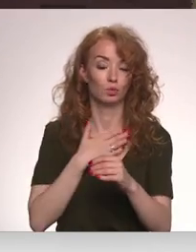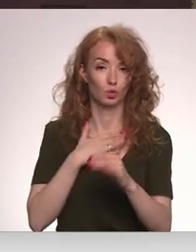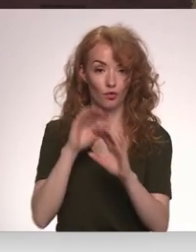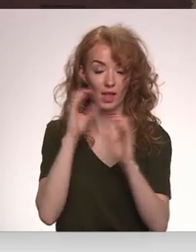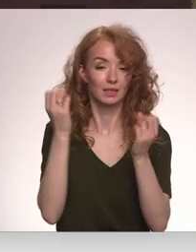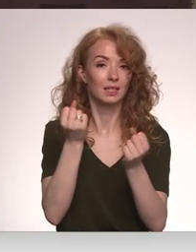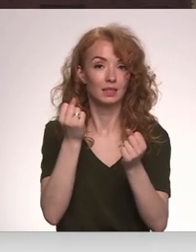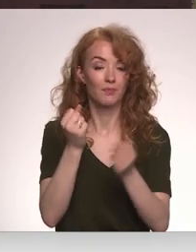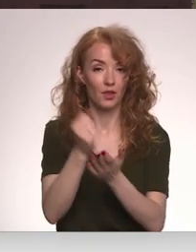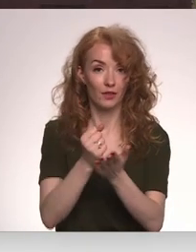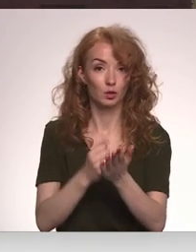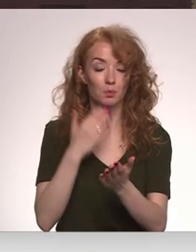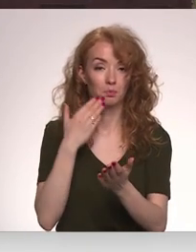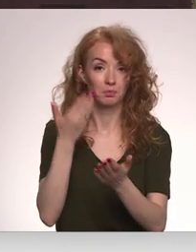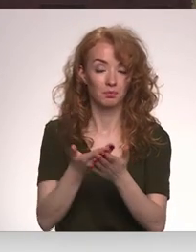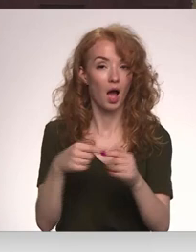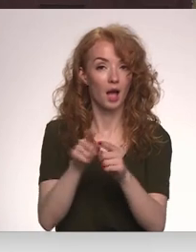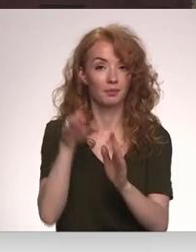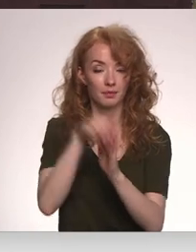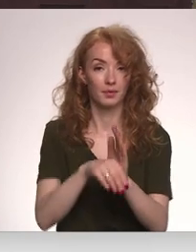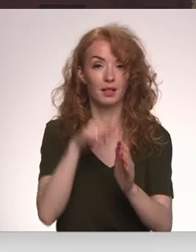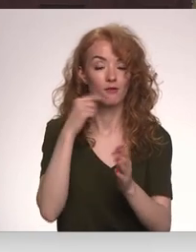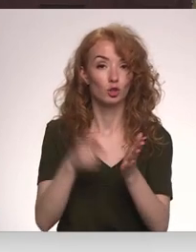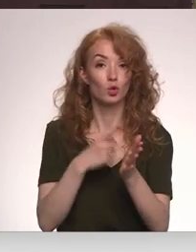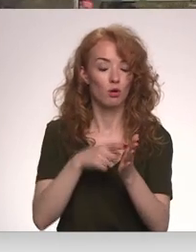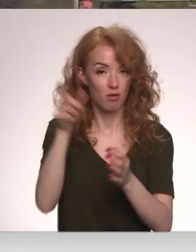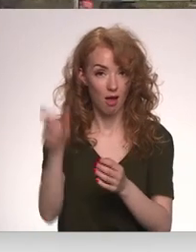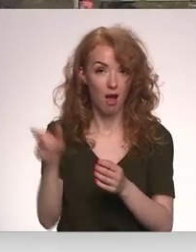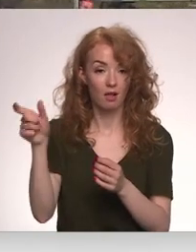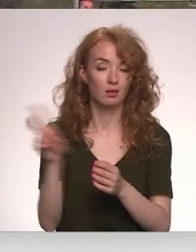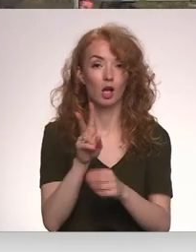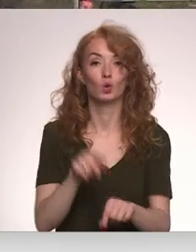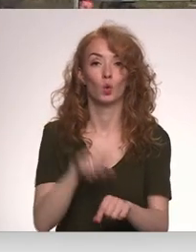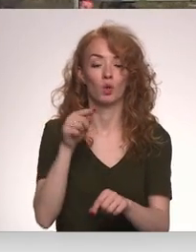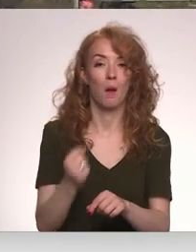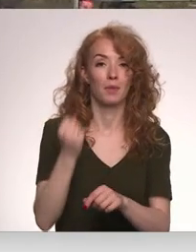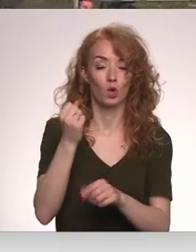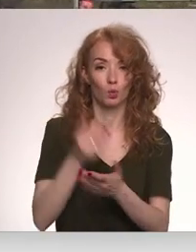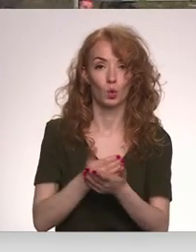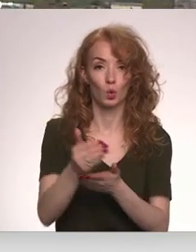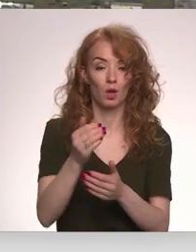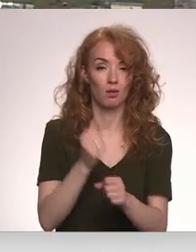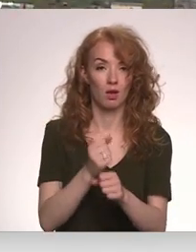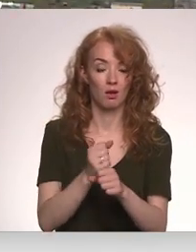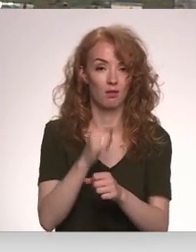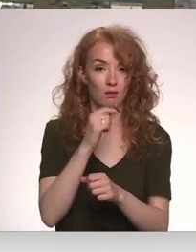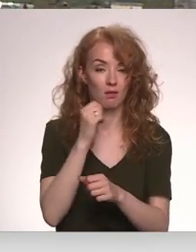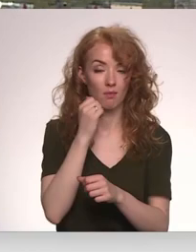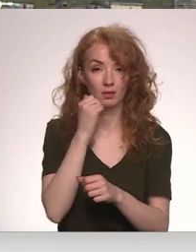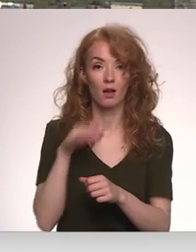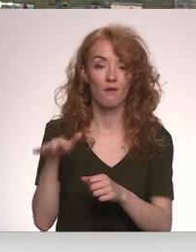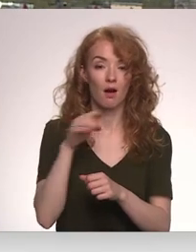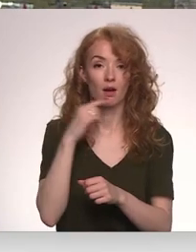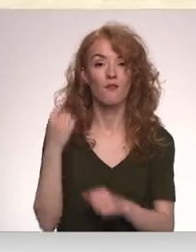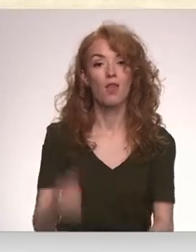vēstniecībā. Vīzu pieprasītāja vidū ir bijuši arī Krievijas žurnālisti, kas jutuši apdraudējumu turpinātu darbu valstī. Ines